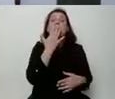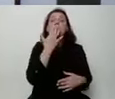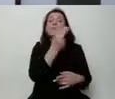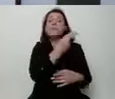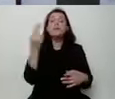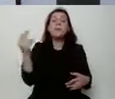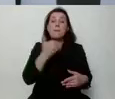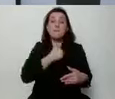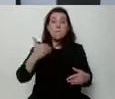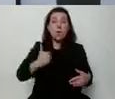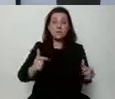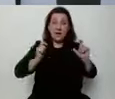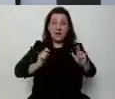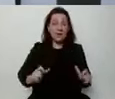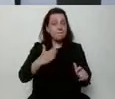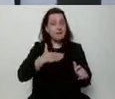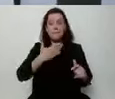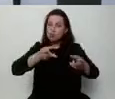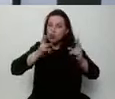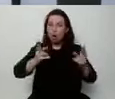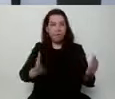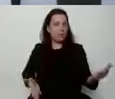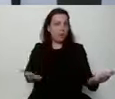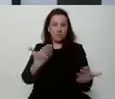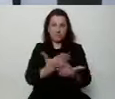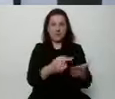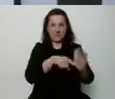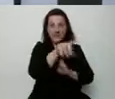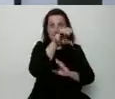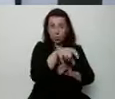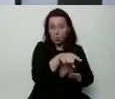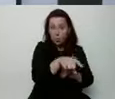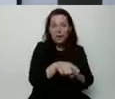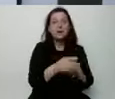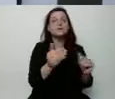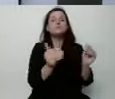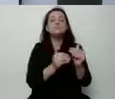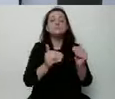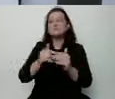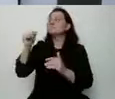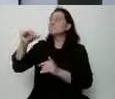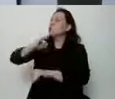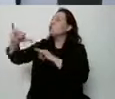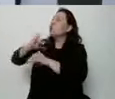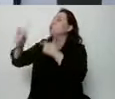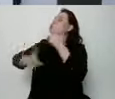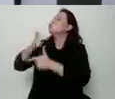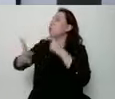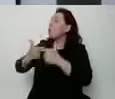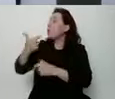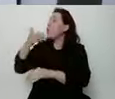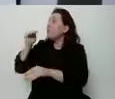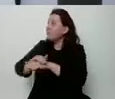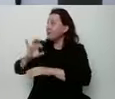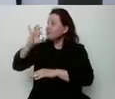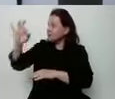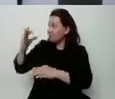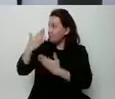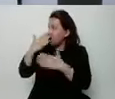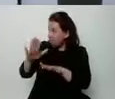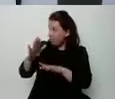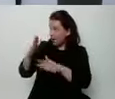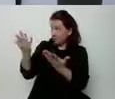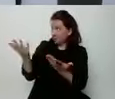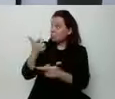że mamy bardzo konkretne propozycje. I niestety trzeba rozliczyć ten rząd i pana prezydenta z obietnic, dlatego, że tych obietnic dla